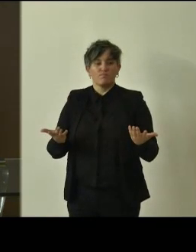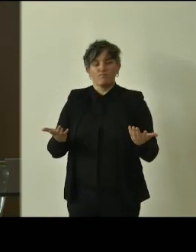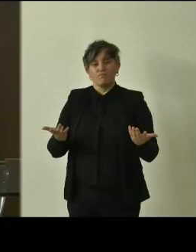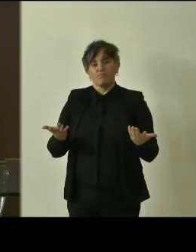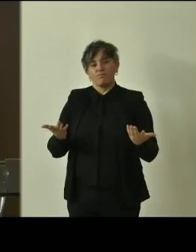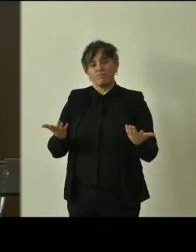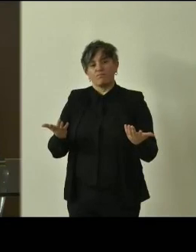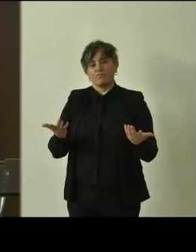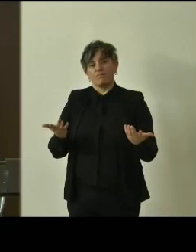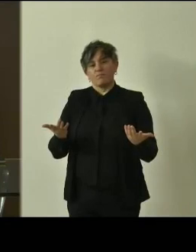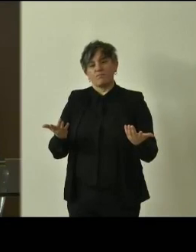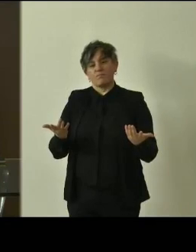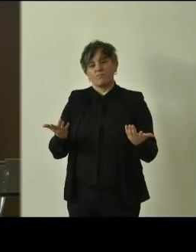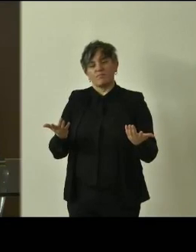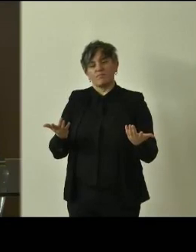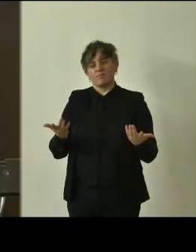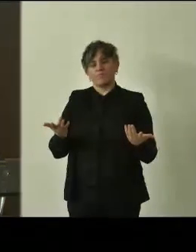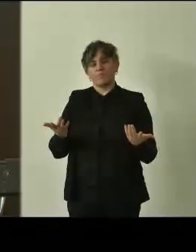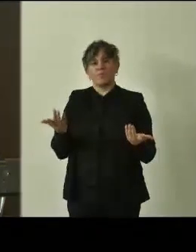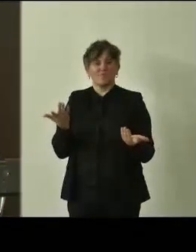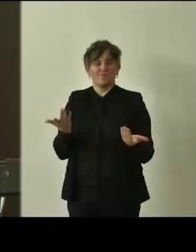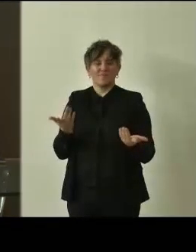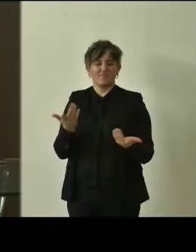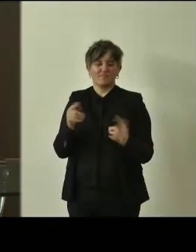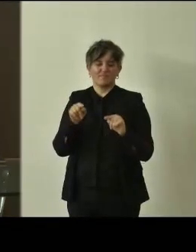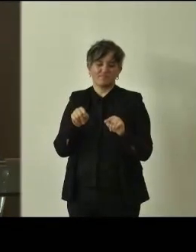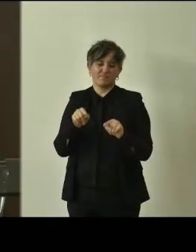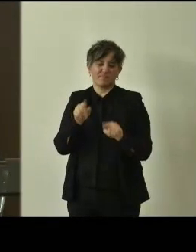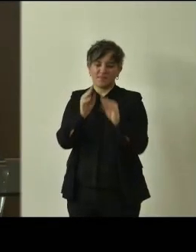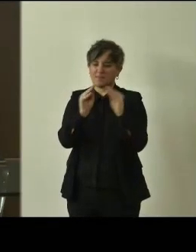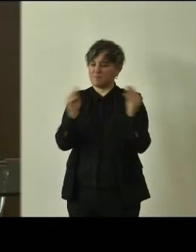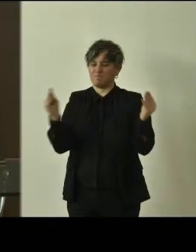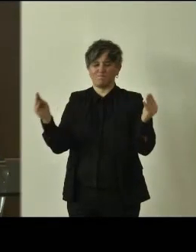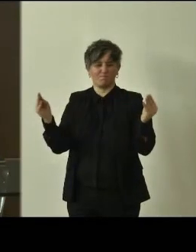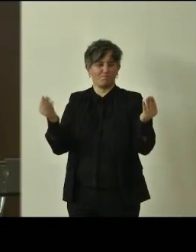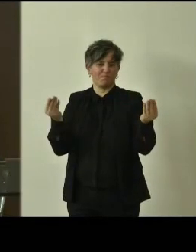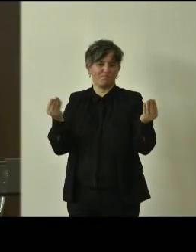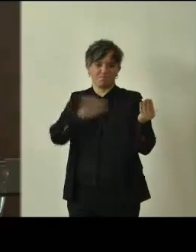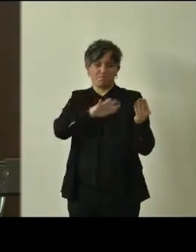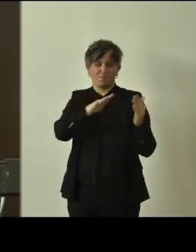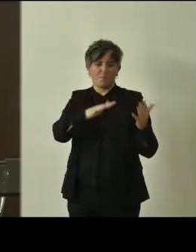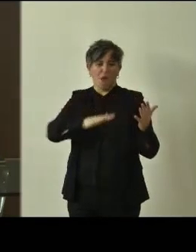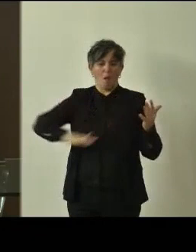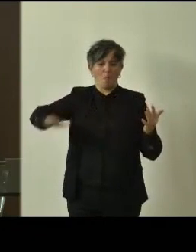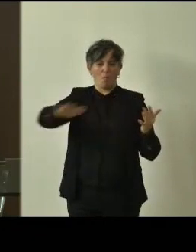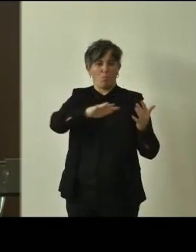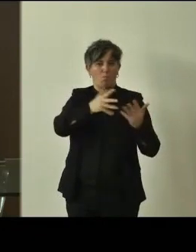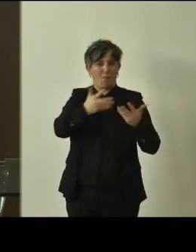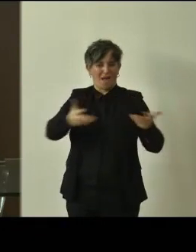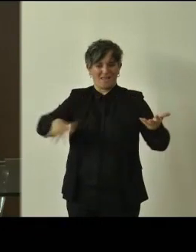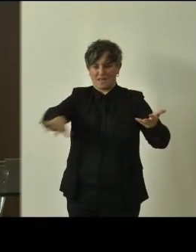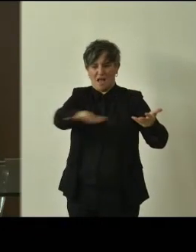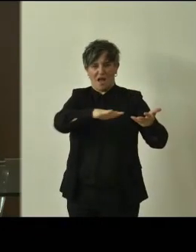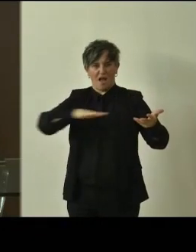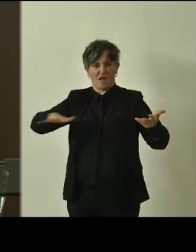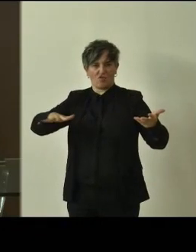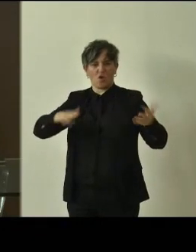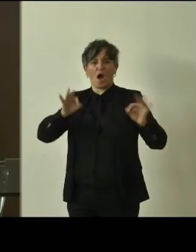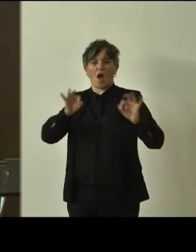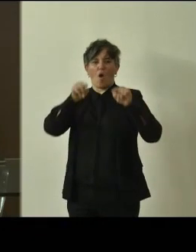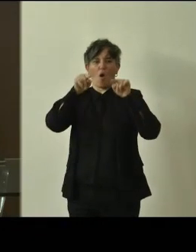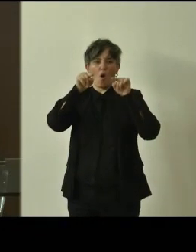che caratterizzano il paesaggio, lo identificano, senza il quale il paesaggio sarebbe totalmente